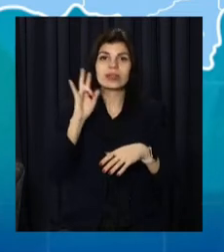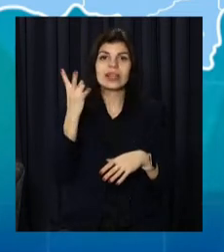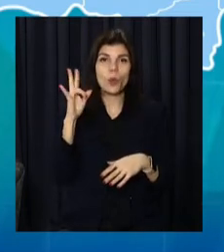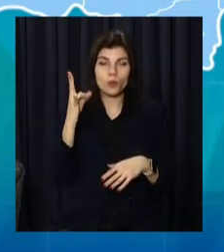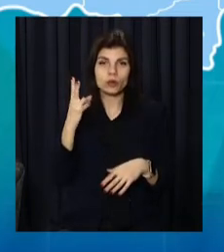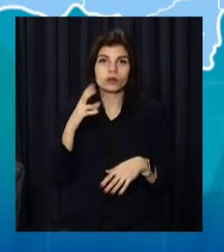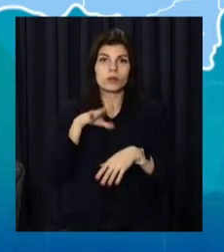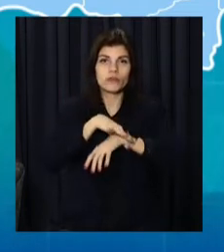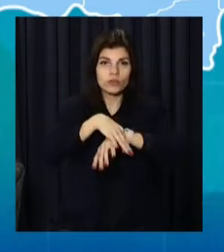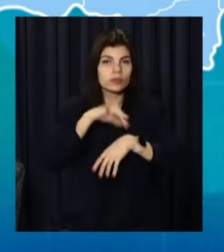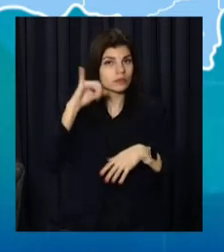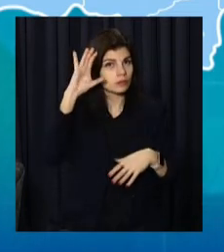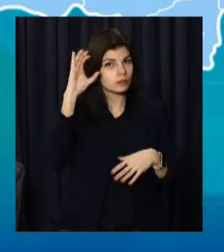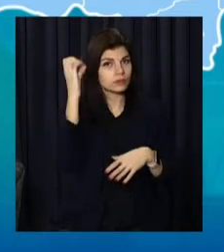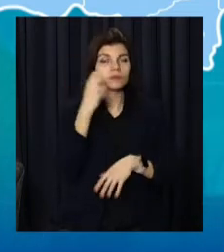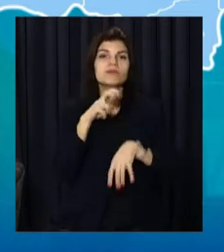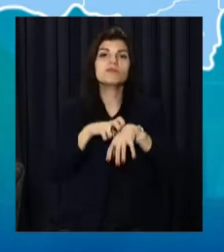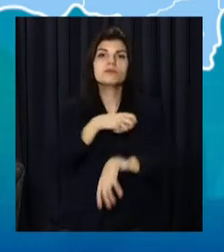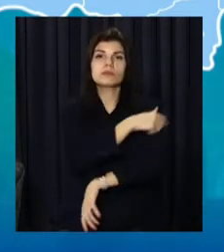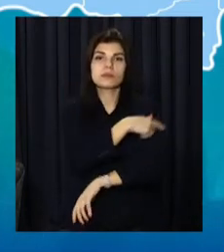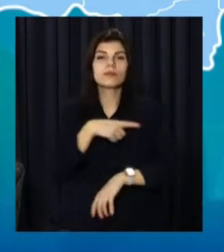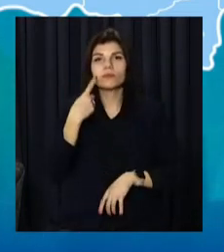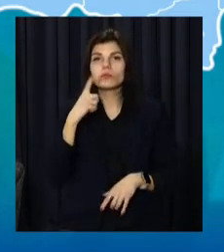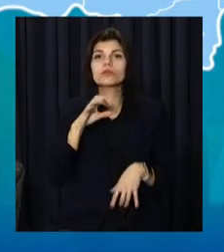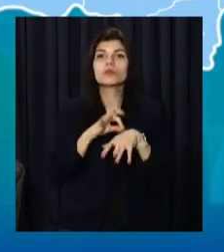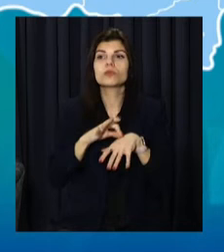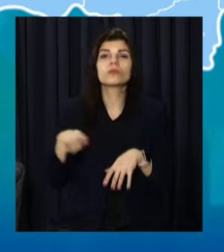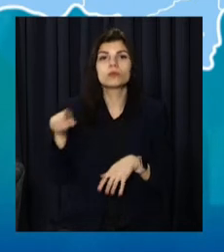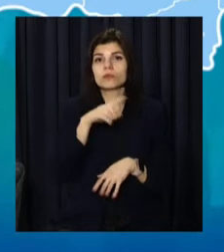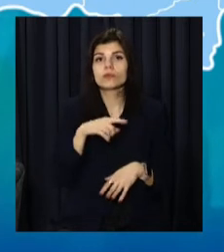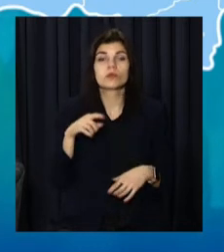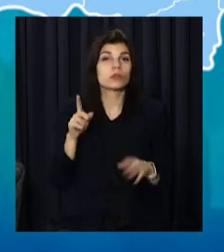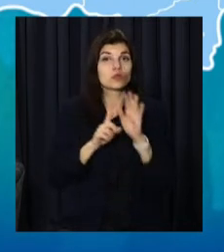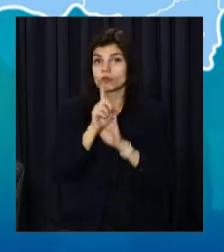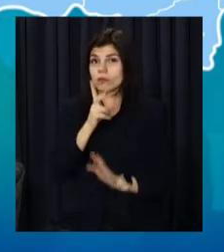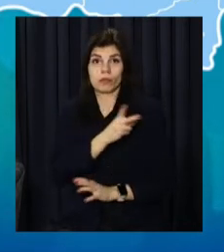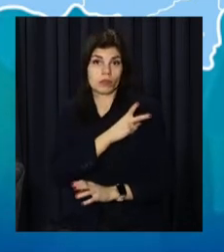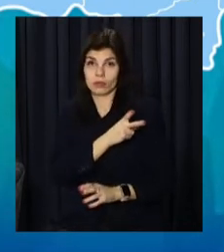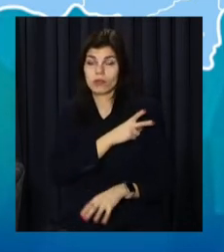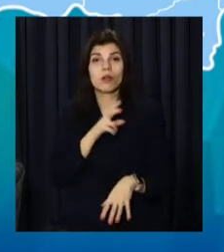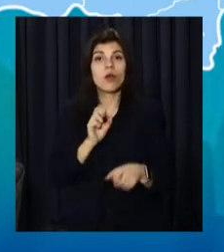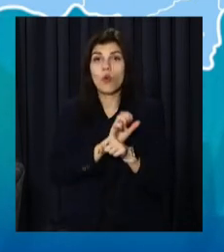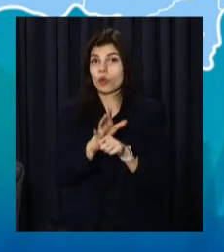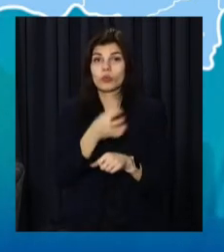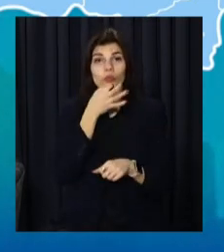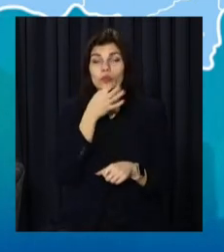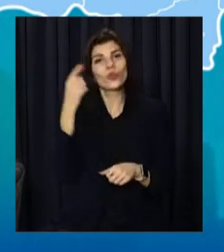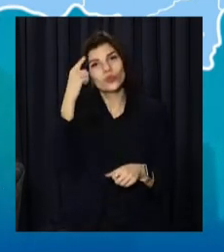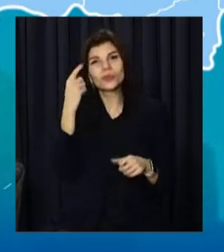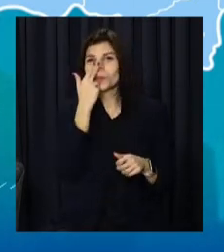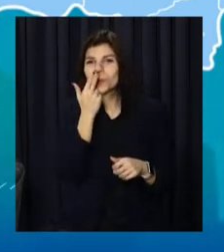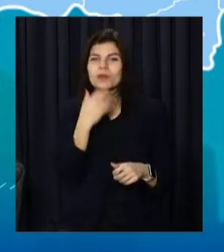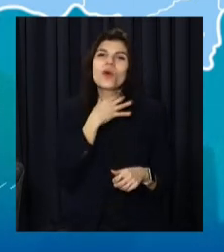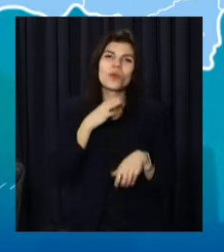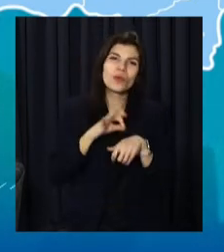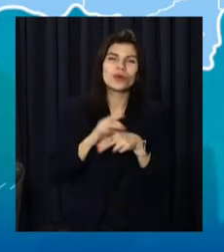Павлоград і Кривий Ріг. Медики зазначають, більшість недужих спершу навіть не підозрюють, що в них коронавірус. Лікують за студу або біль